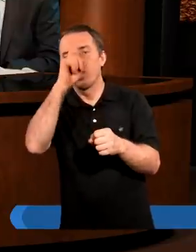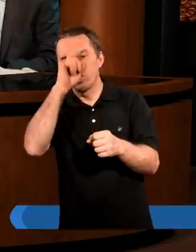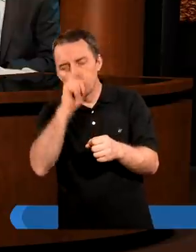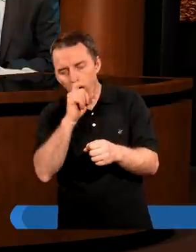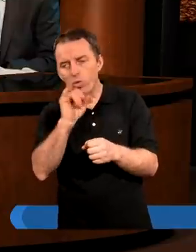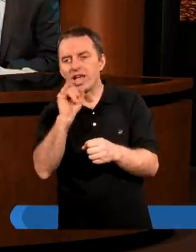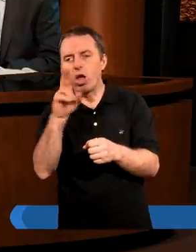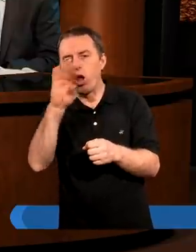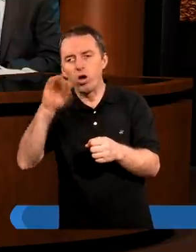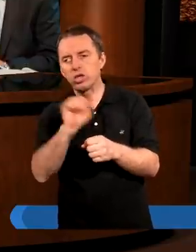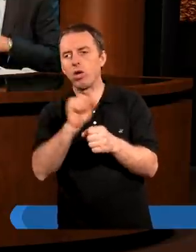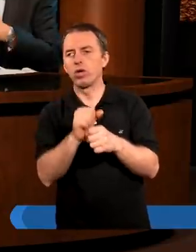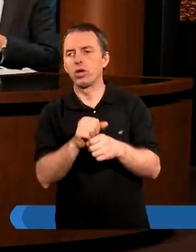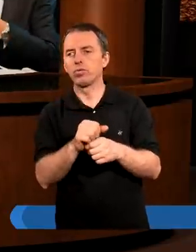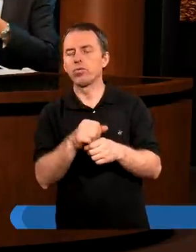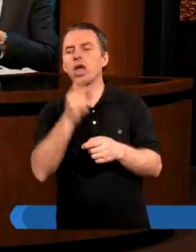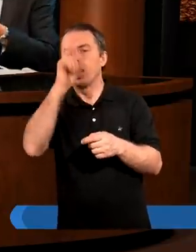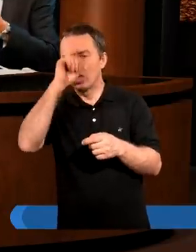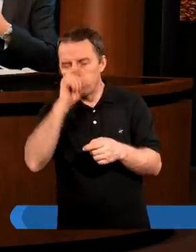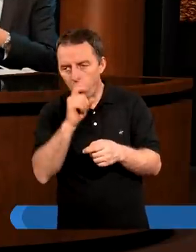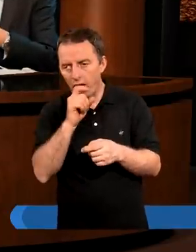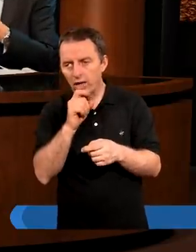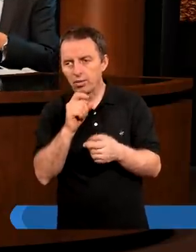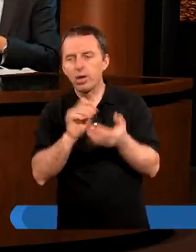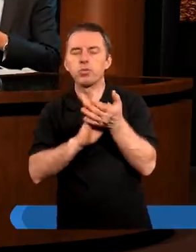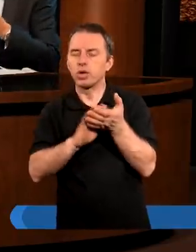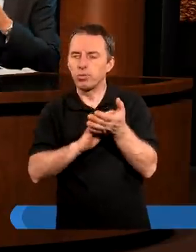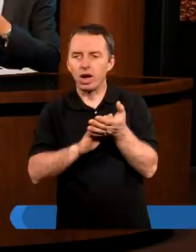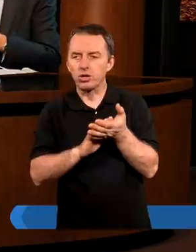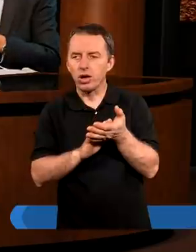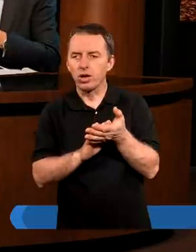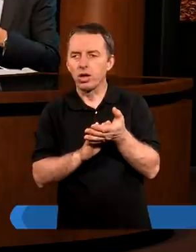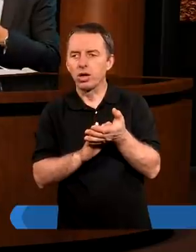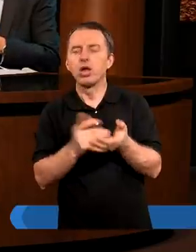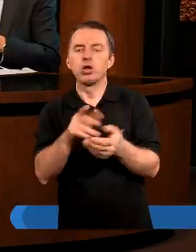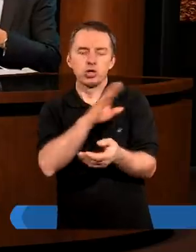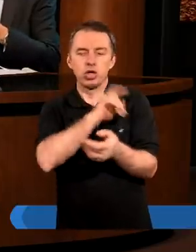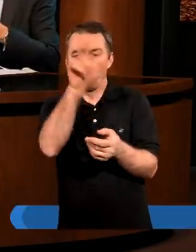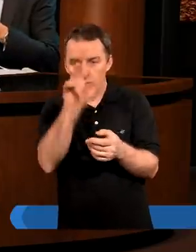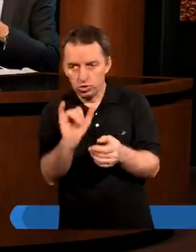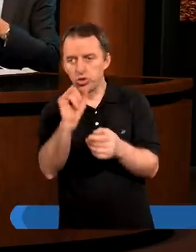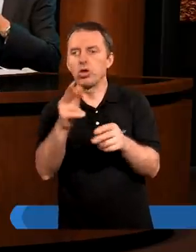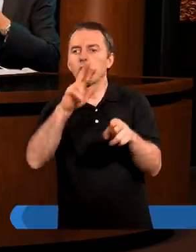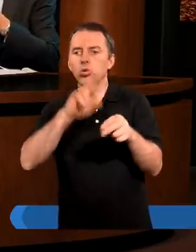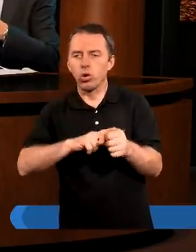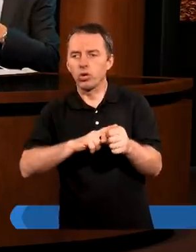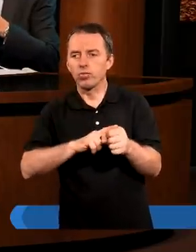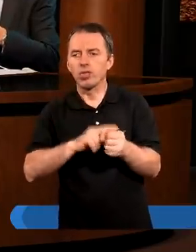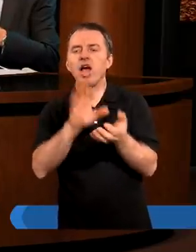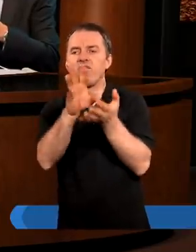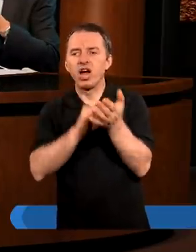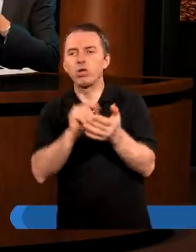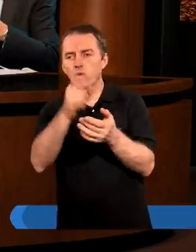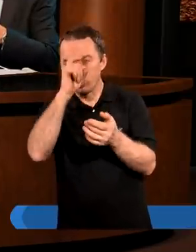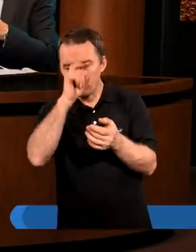ideologię według złej no, przepraszam, zginą ci, którzy według